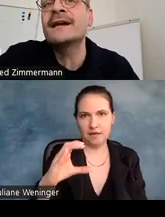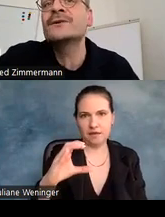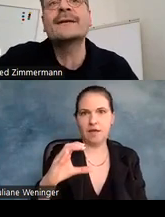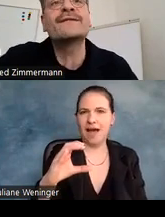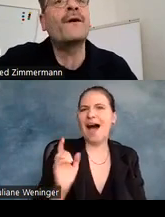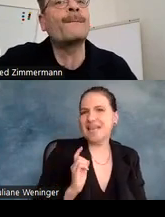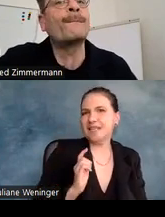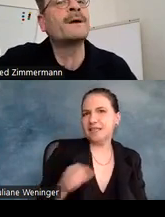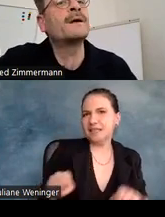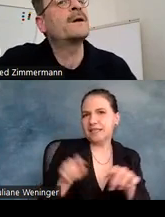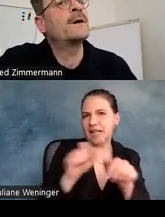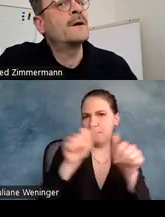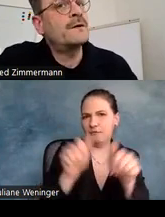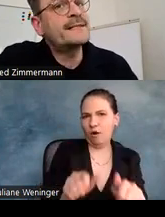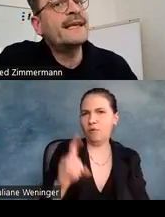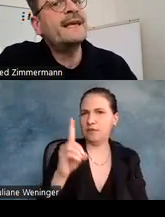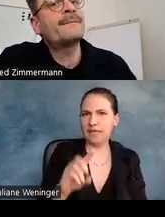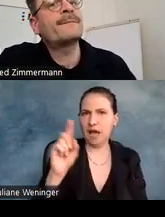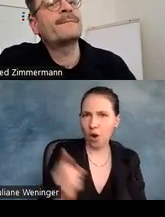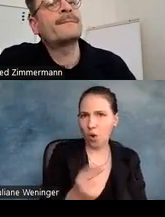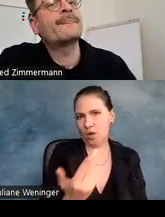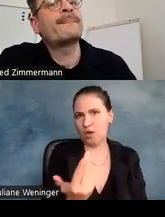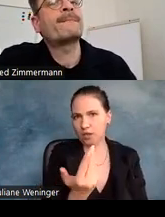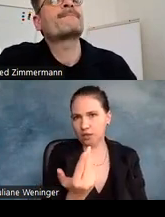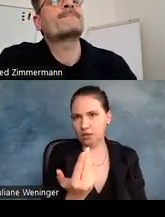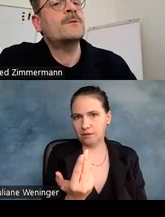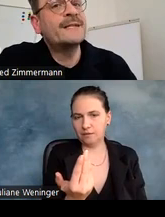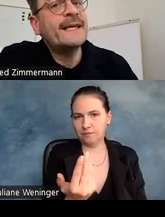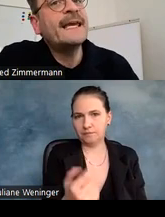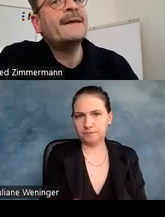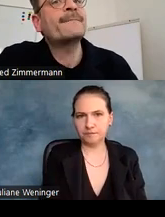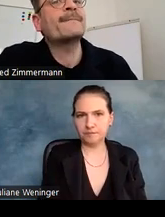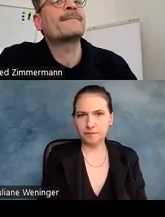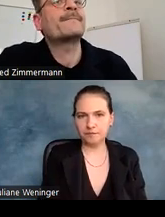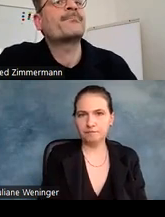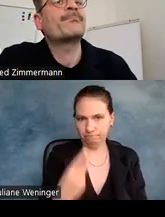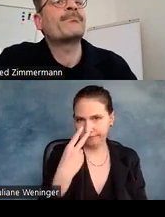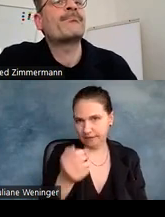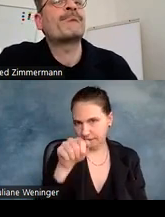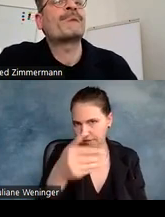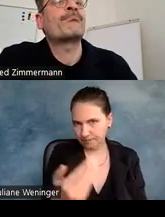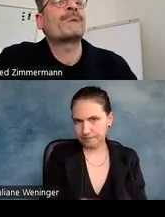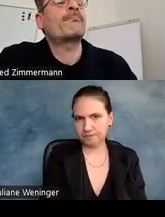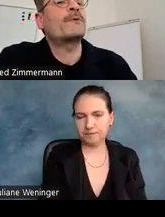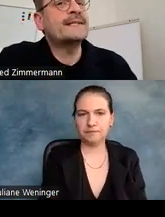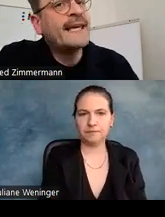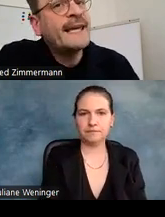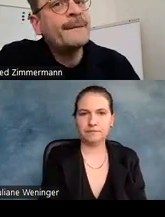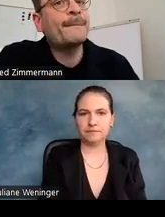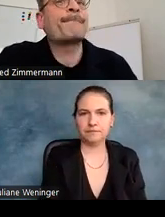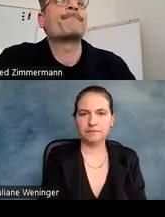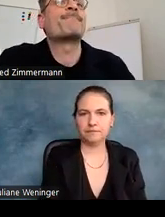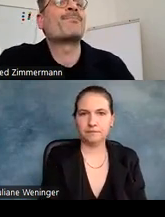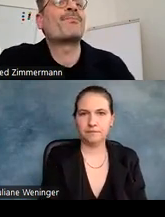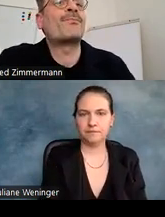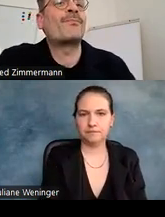wieder genau dieselbe Form. Und das D und das E und das G